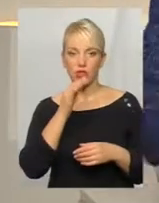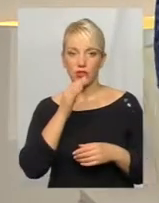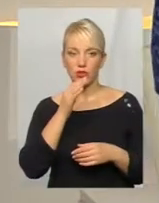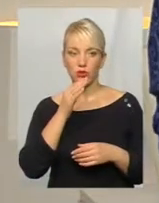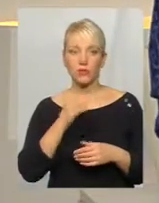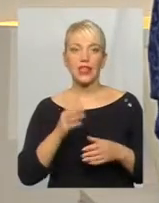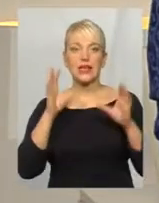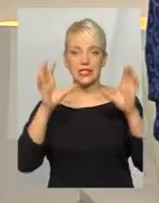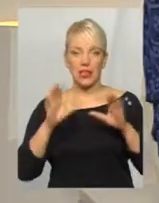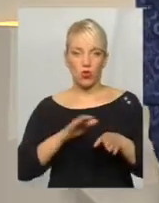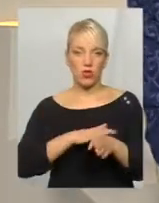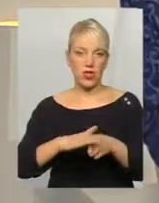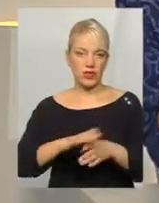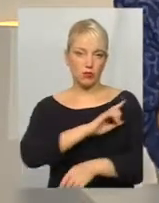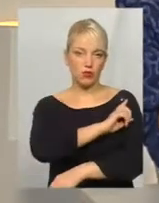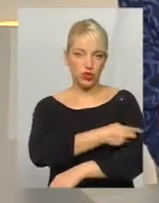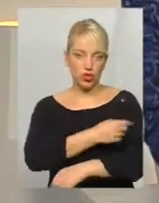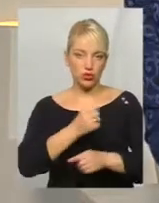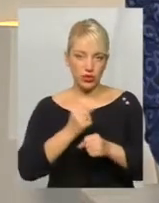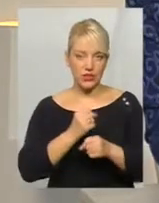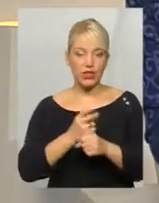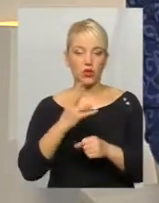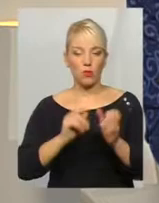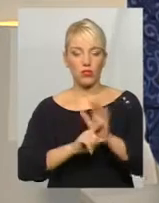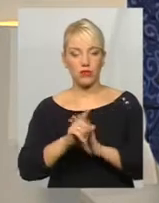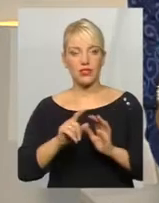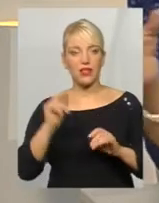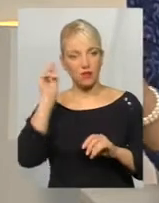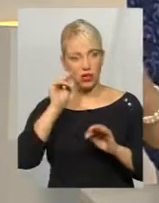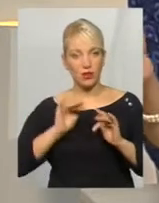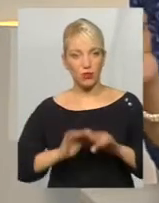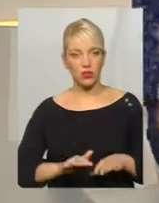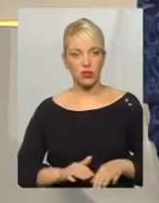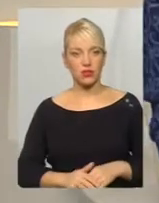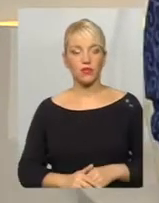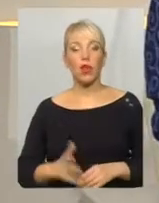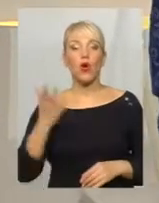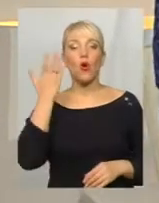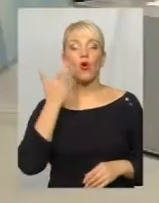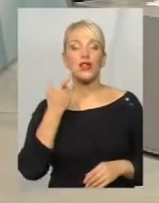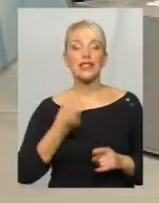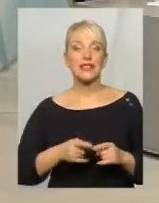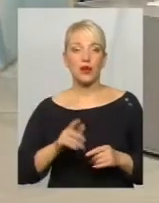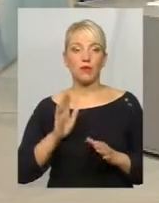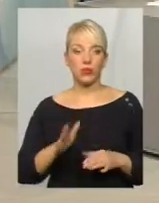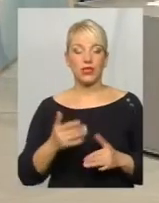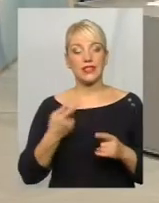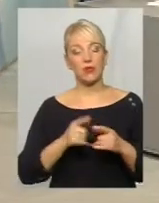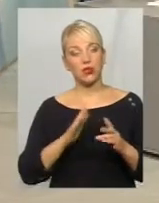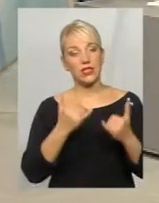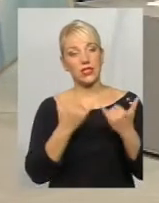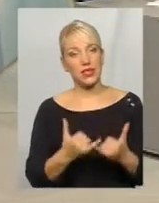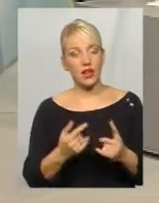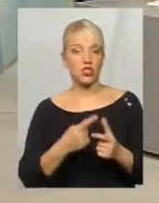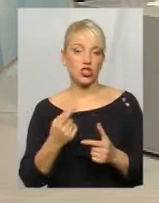Закон не був в чинності, але вже почався навчальний процес. Коли це буде? Це буде зараз чи це буде